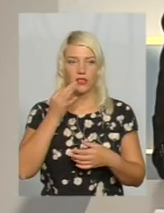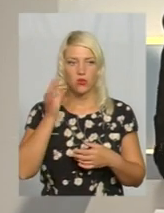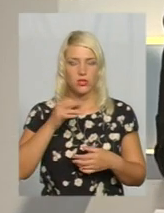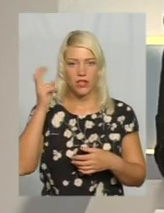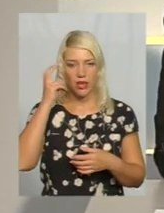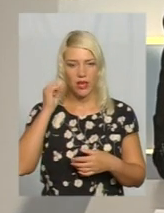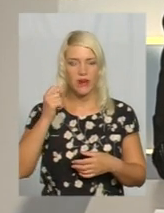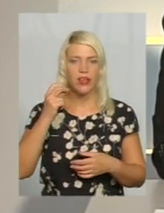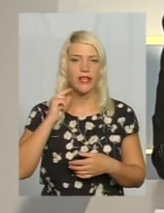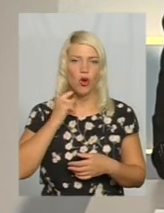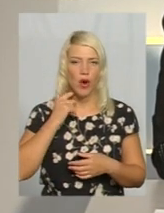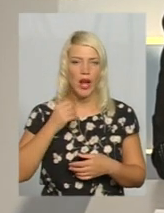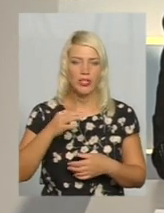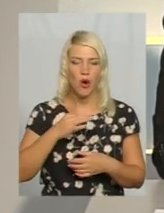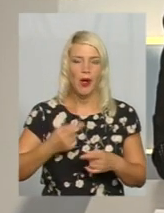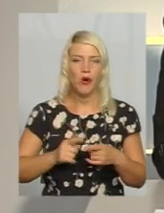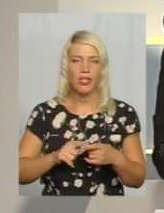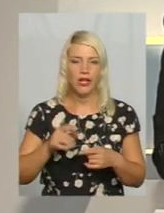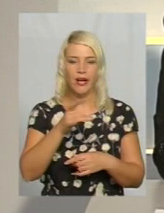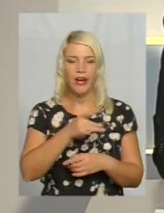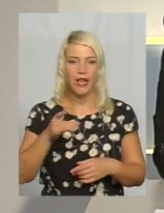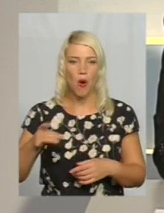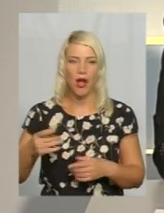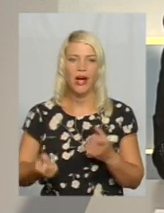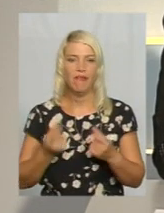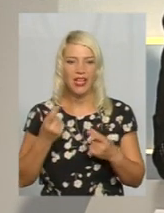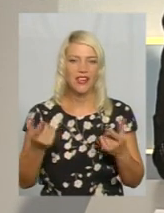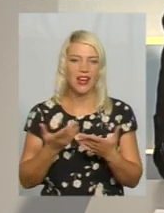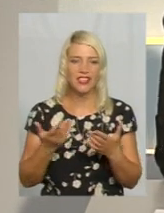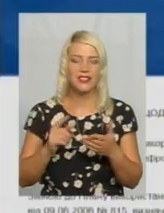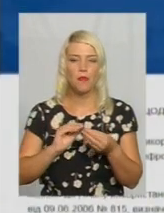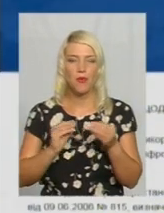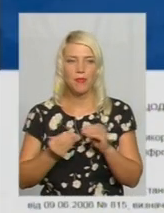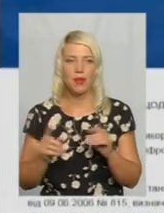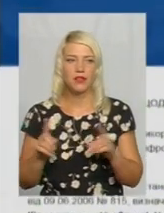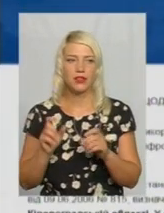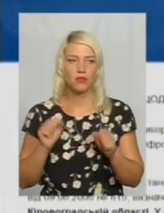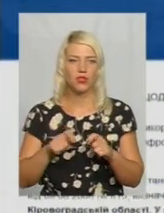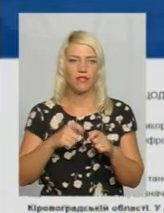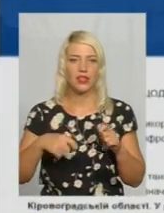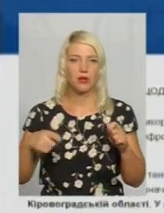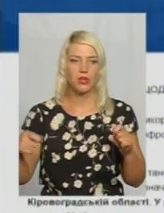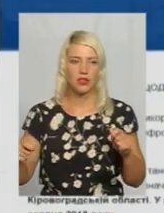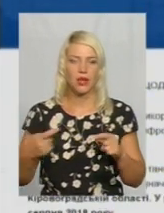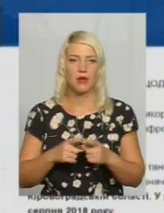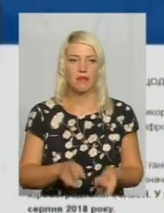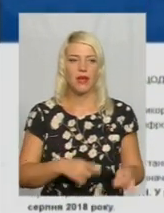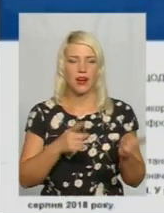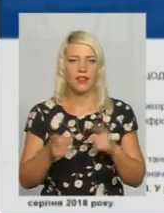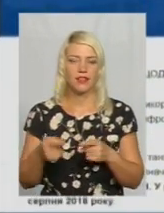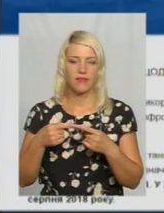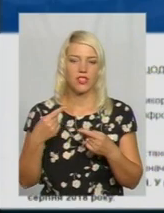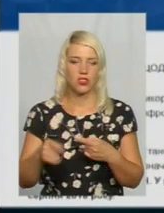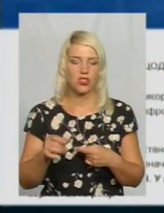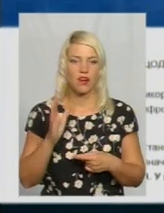і Кіровоградської області. У цих регіонах виникли якісь проблеми, що можуть відтермінувати перехід в інших